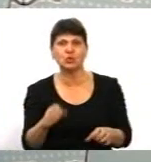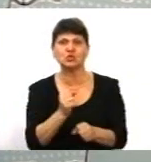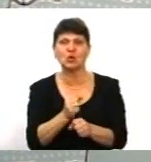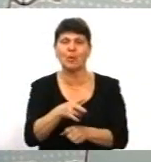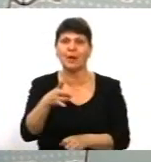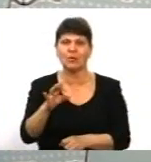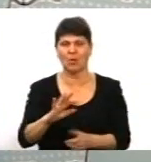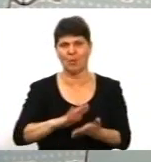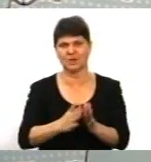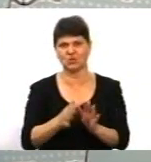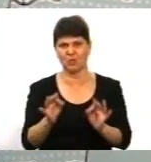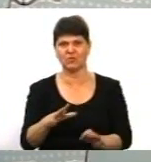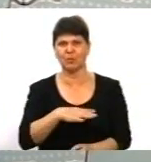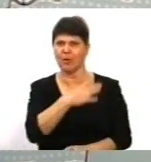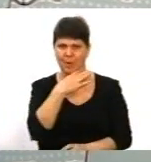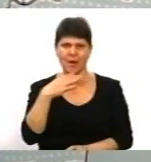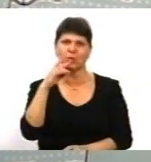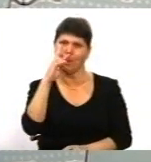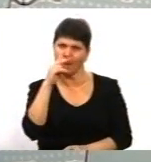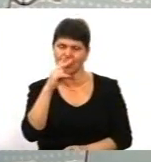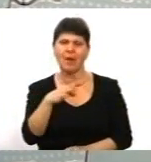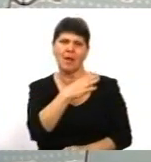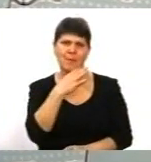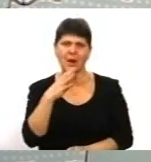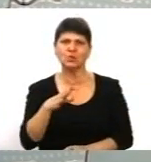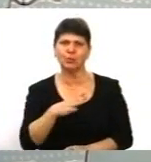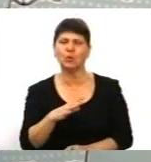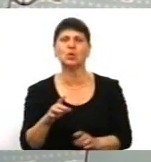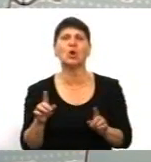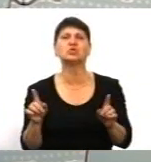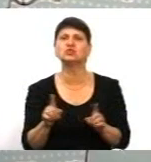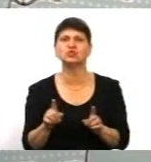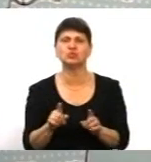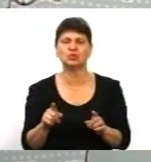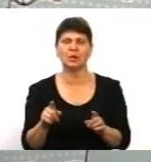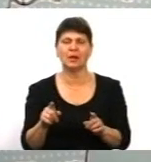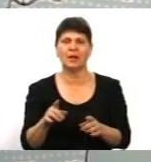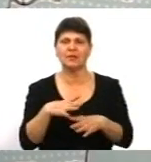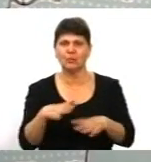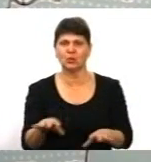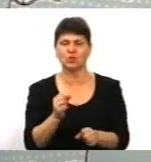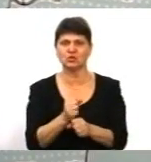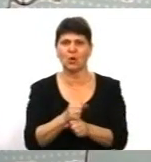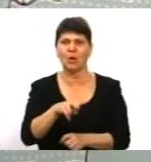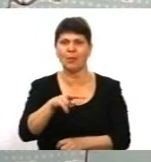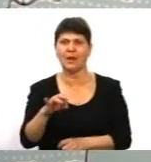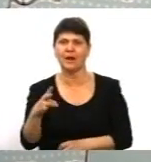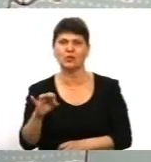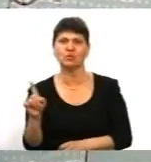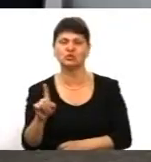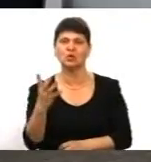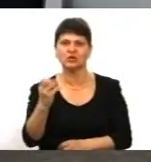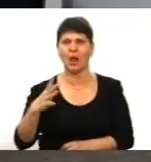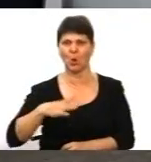багато помилок. Було дуже багато чого-того, що не було зроблено, і те, на що очікували,